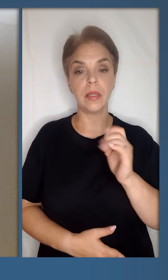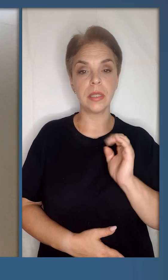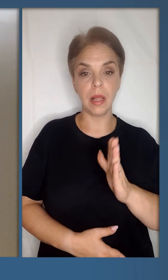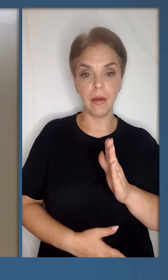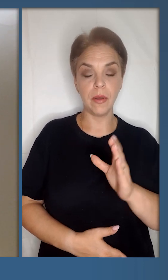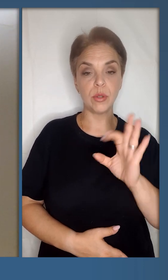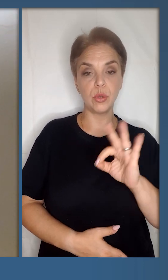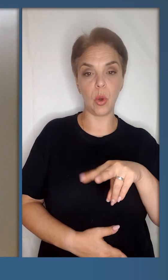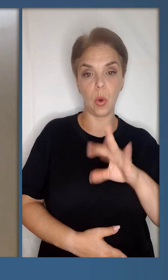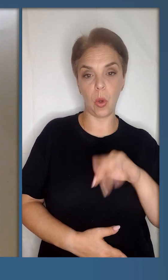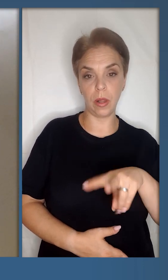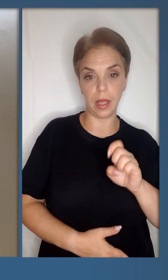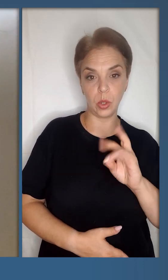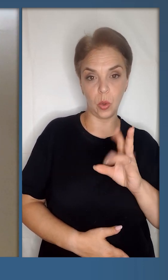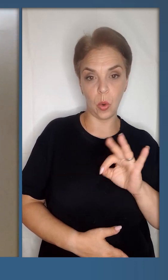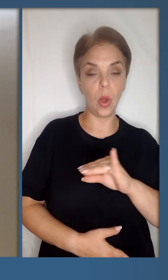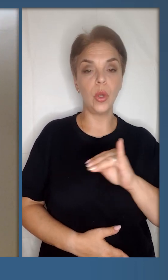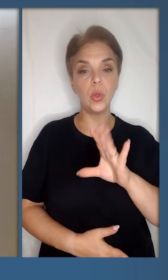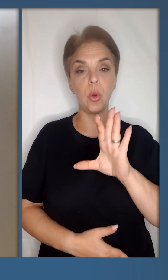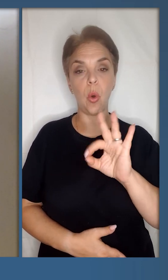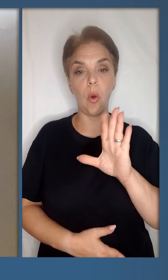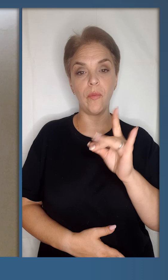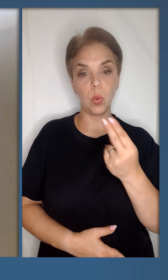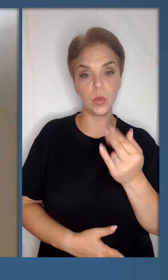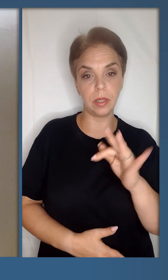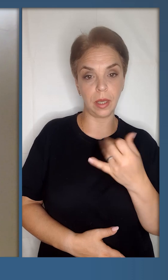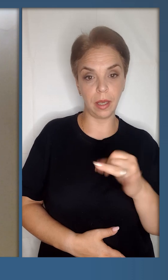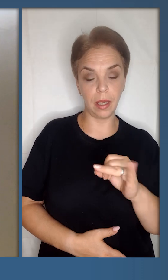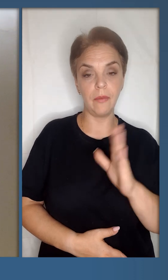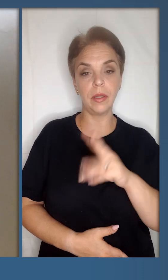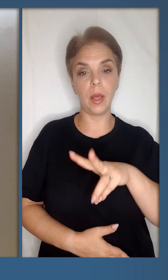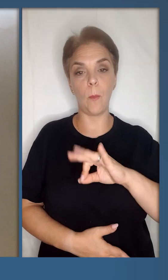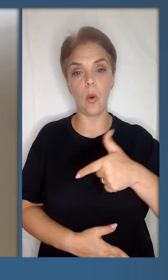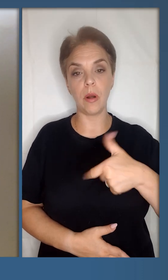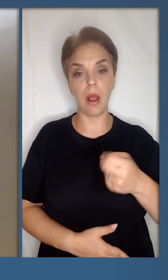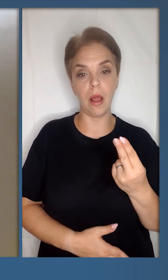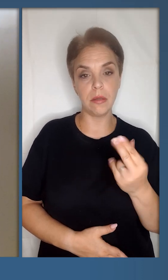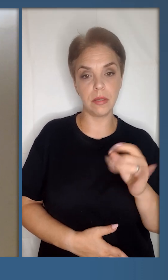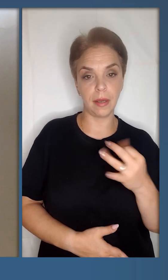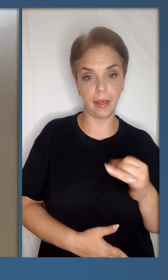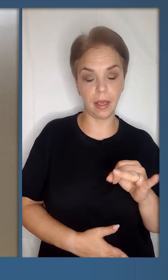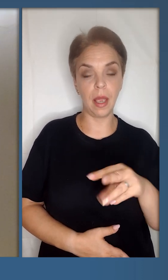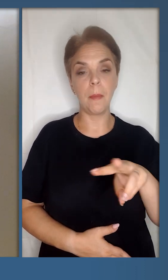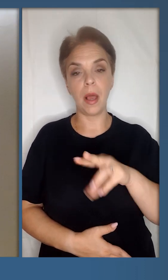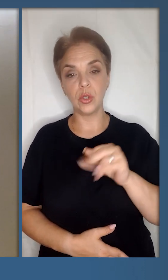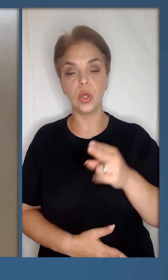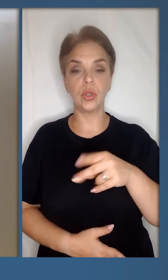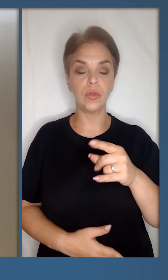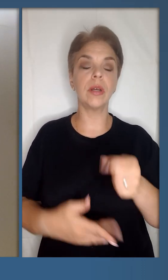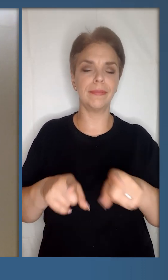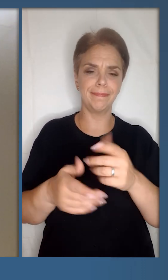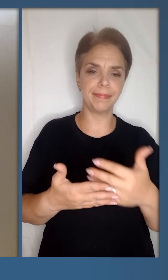Валерію Соколенка, Юрія Овруцького, Валерія Боргацького, Олексія Марченка, Віктора